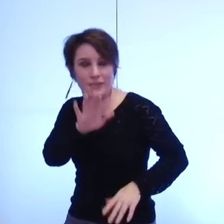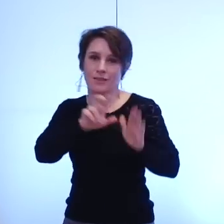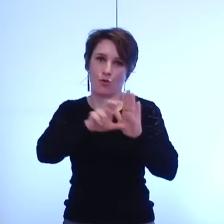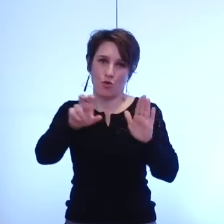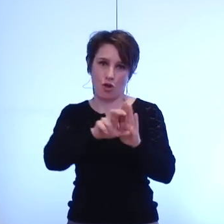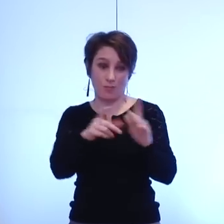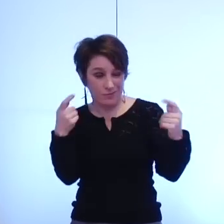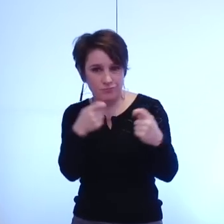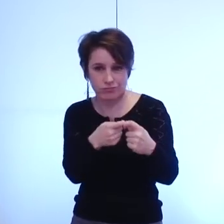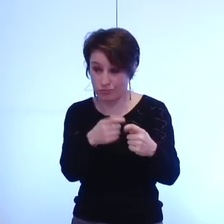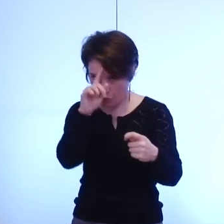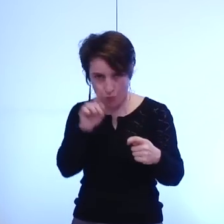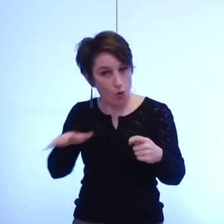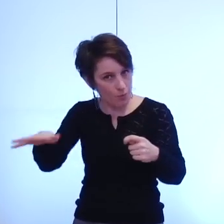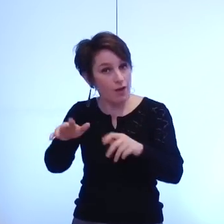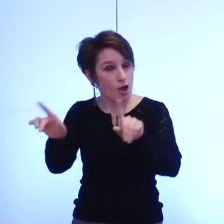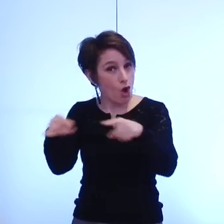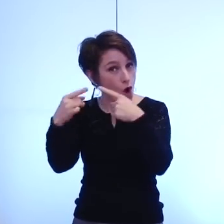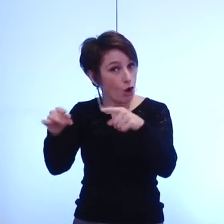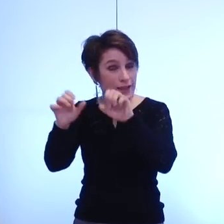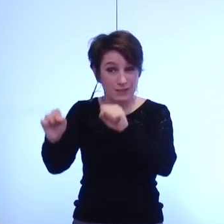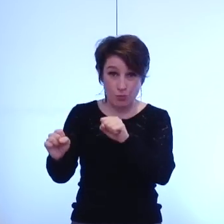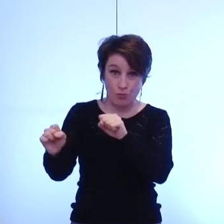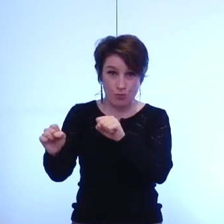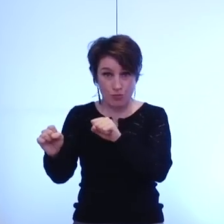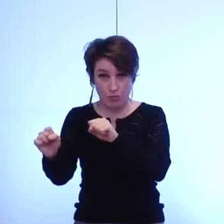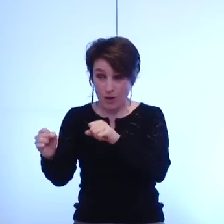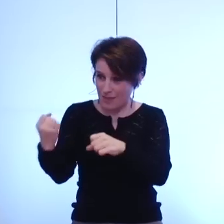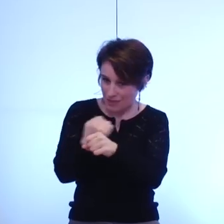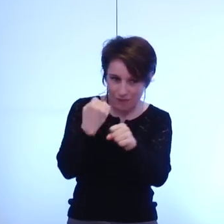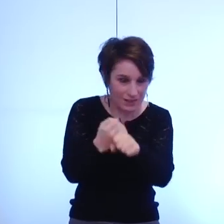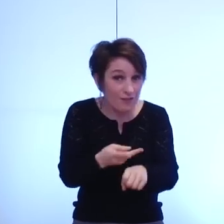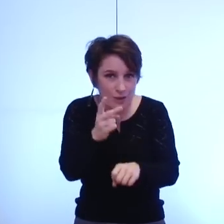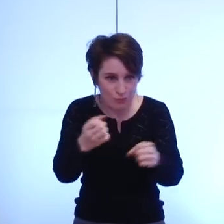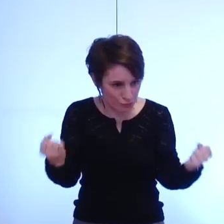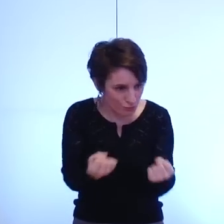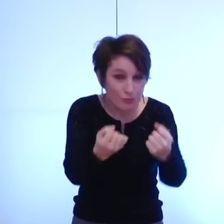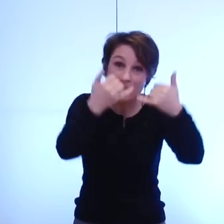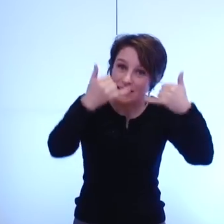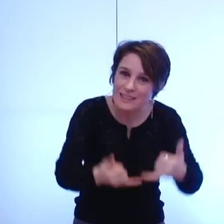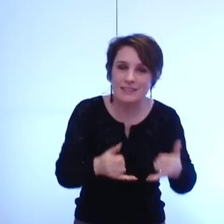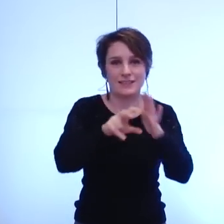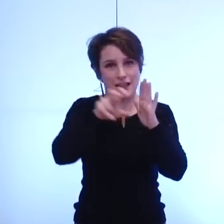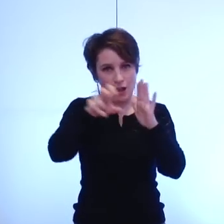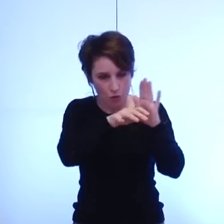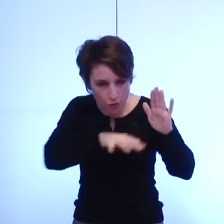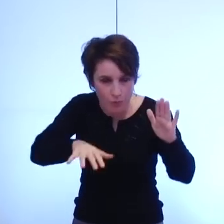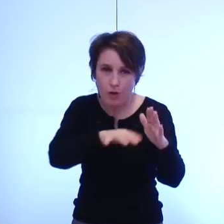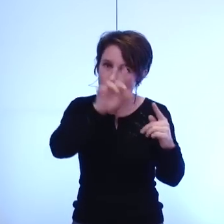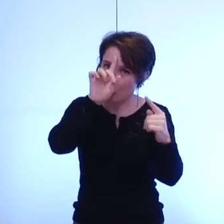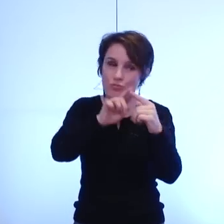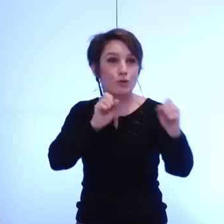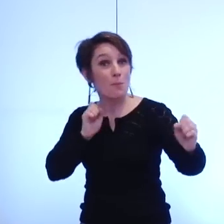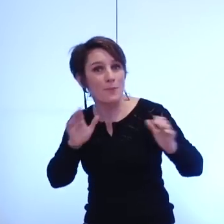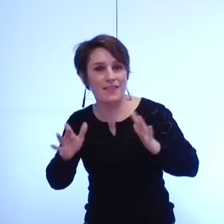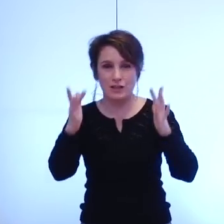permettent à cet orchestre de s'inscrire mieux sur notre territoire de développer plus ses actions de médiation culturelle et